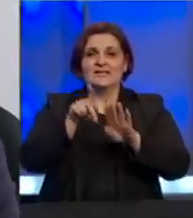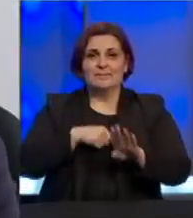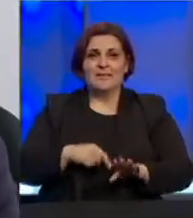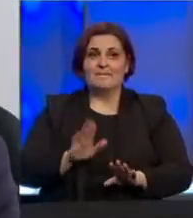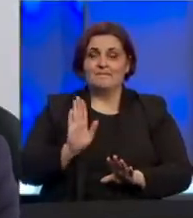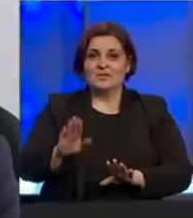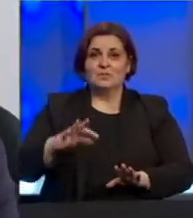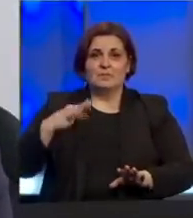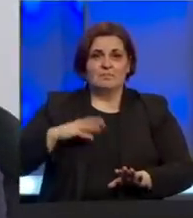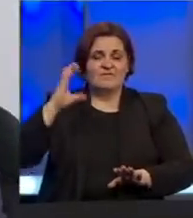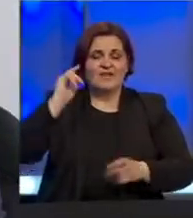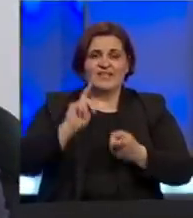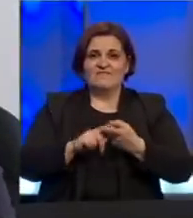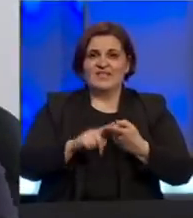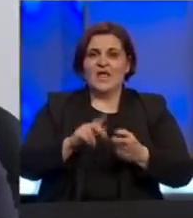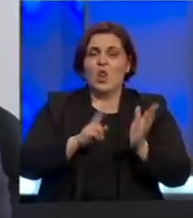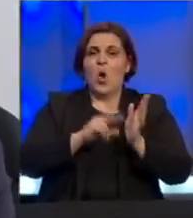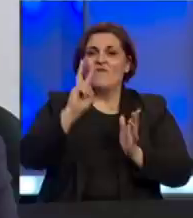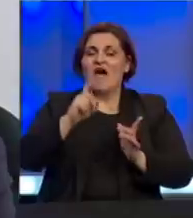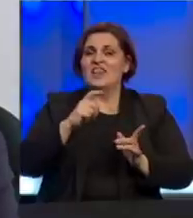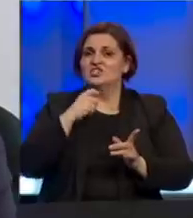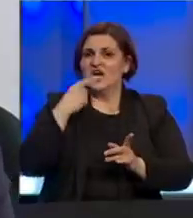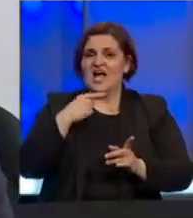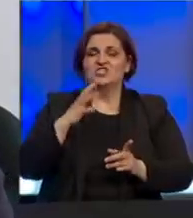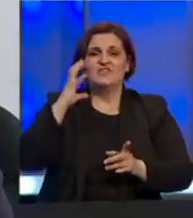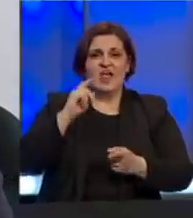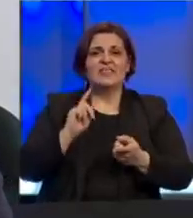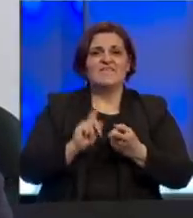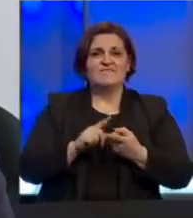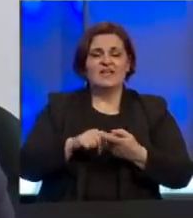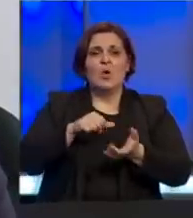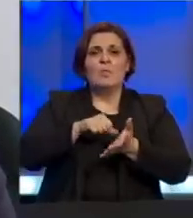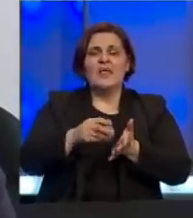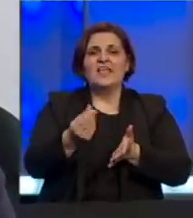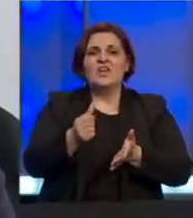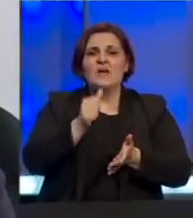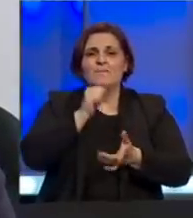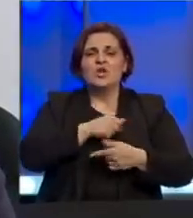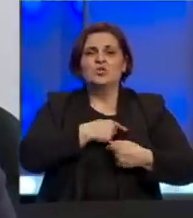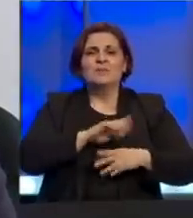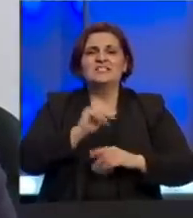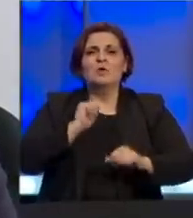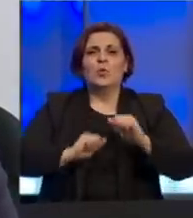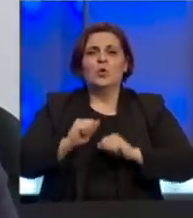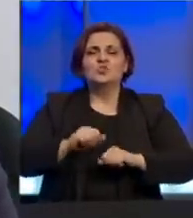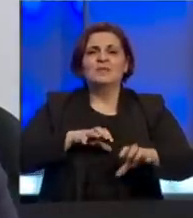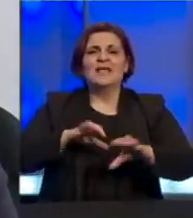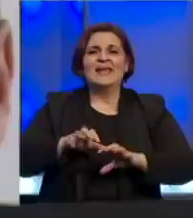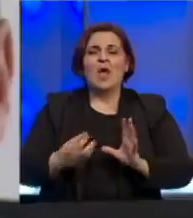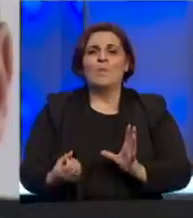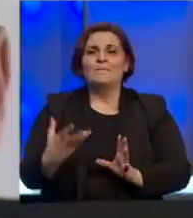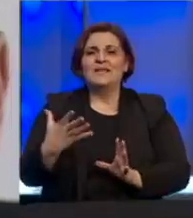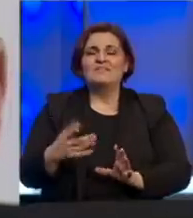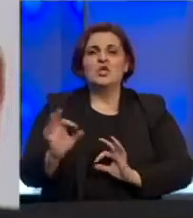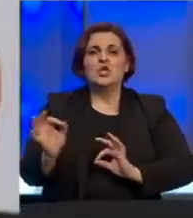Međutim, premijer Federacije BiH Fadil Novalić poručio je da će vlada Federacije uplatiti novac za doprinose svim ugroženim radnicima u realnom sektoru